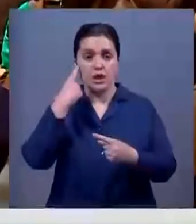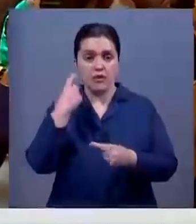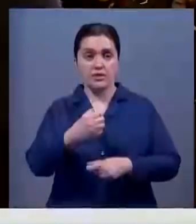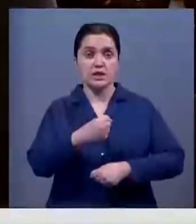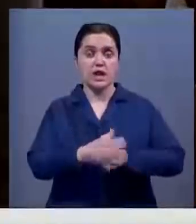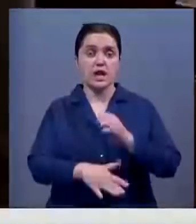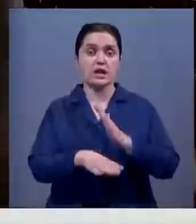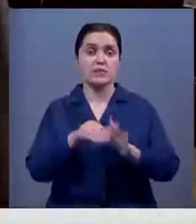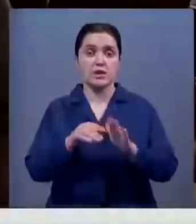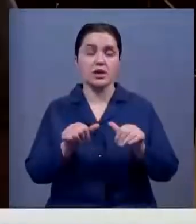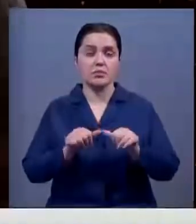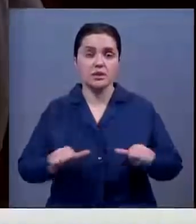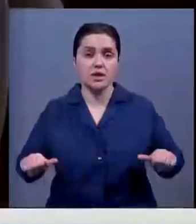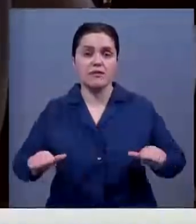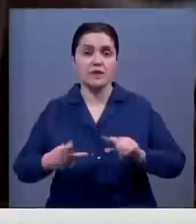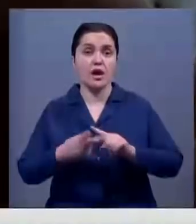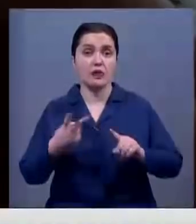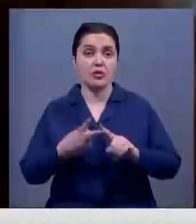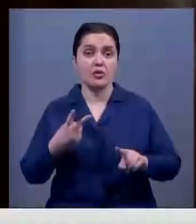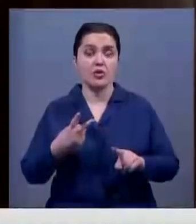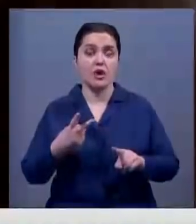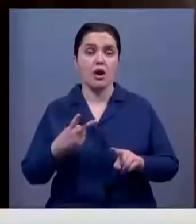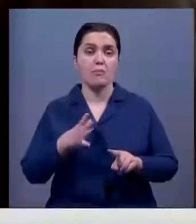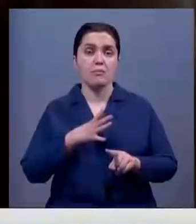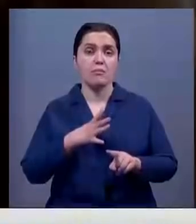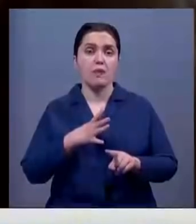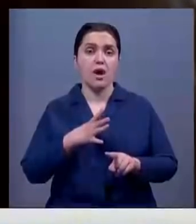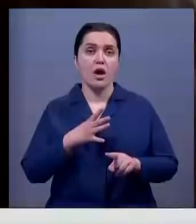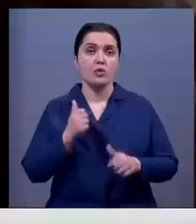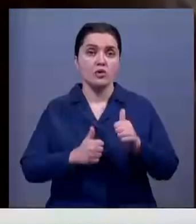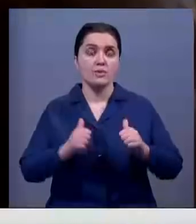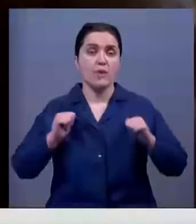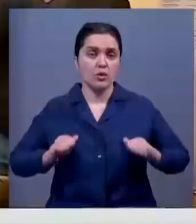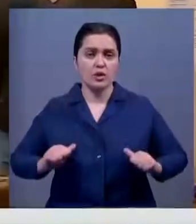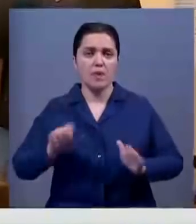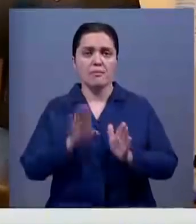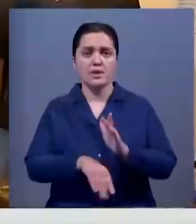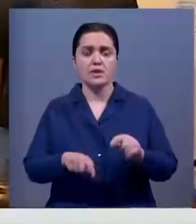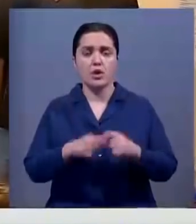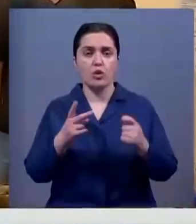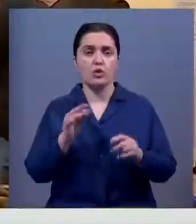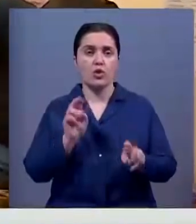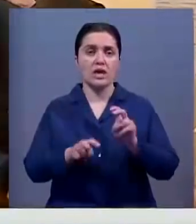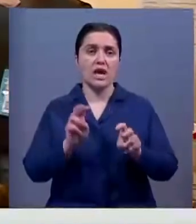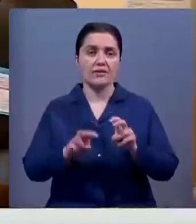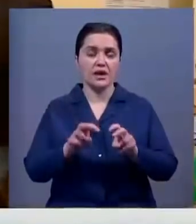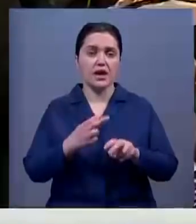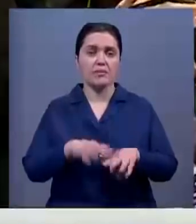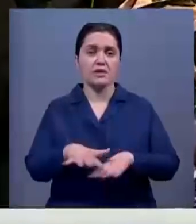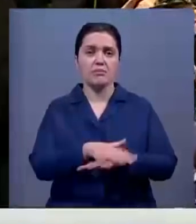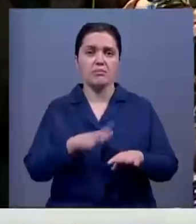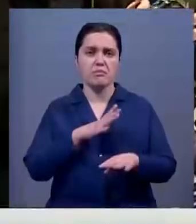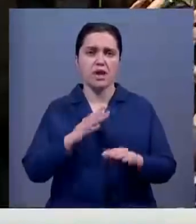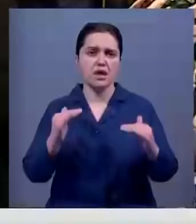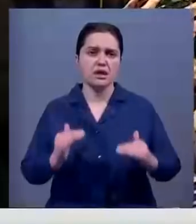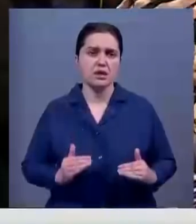Центральной избирательной комиссии, второй тур прошел спокойно, без существенных нарушений, но явка избирателей была низкая, чуть